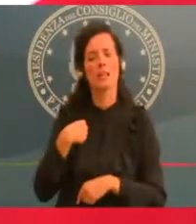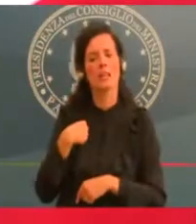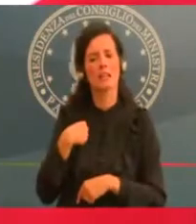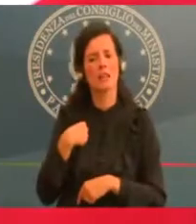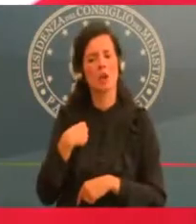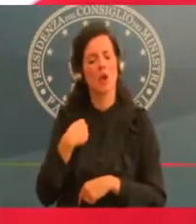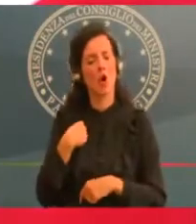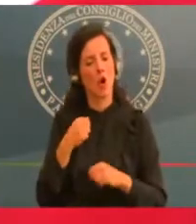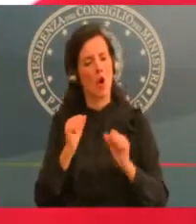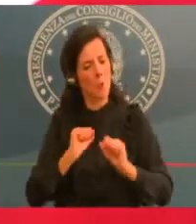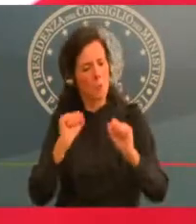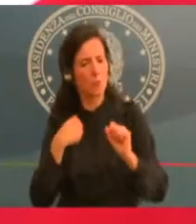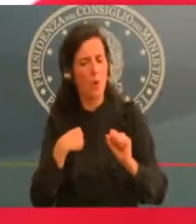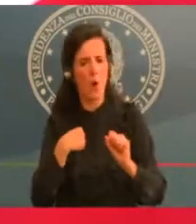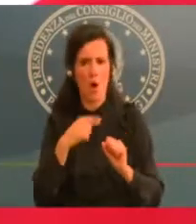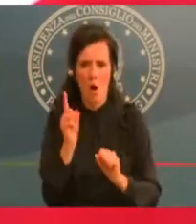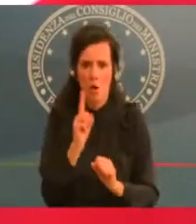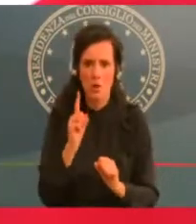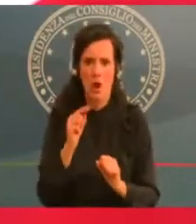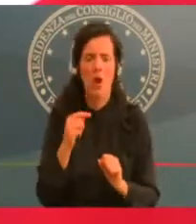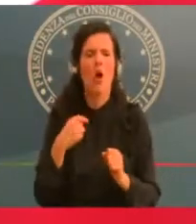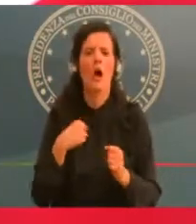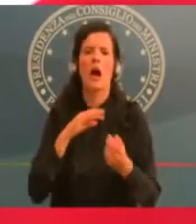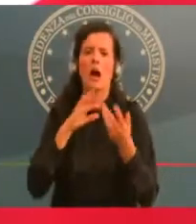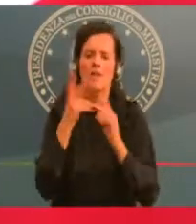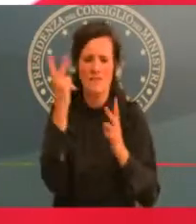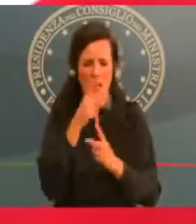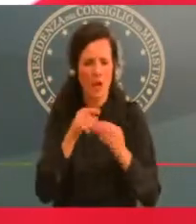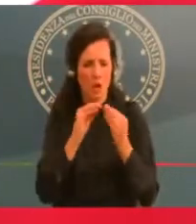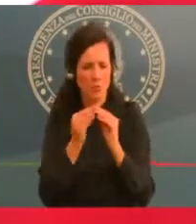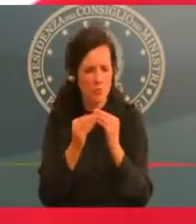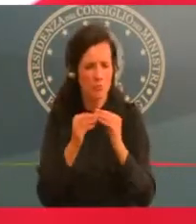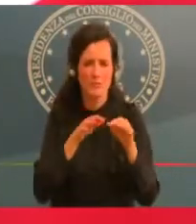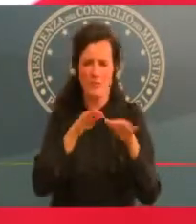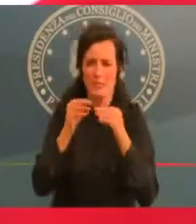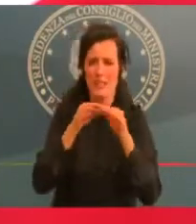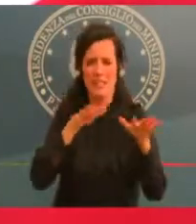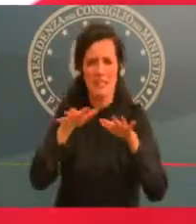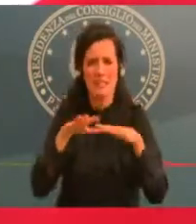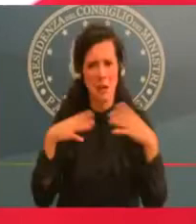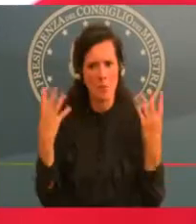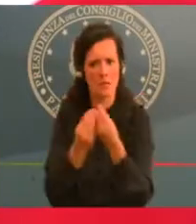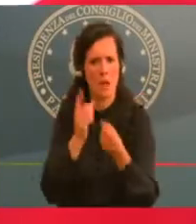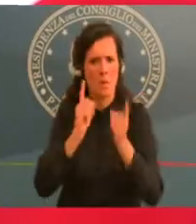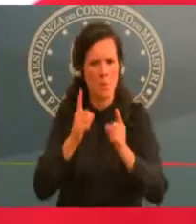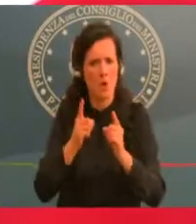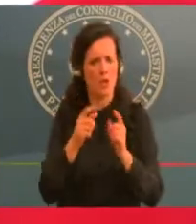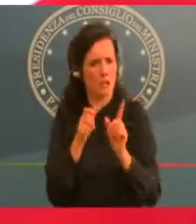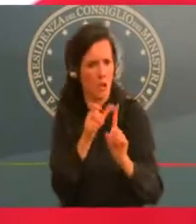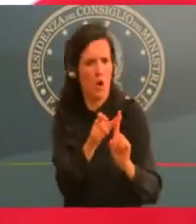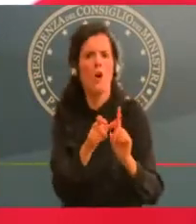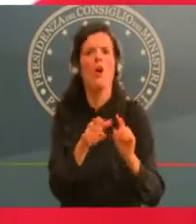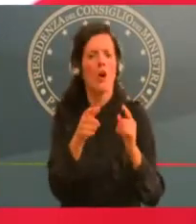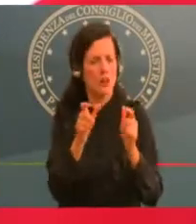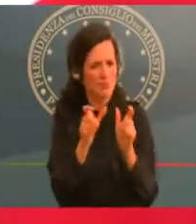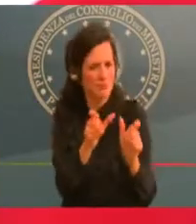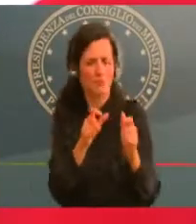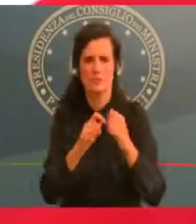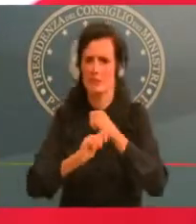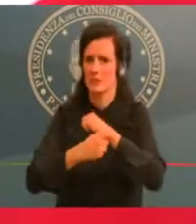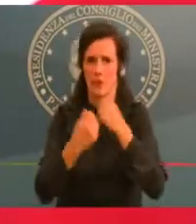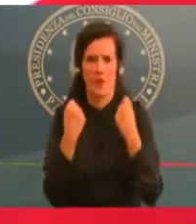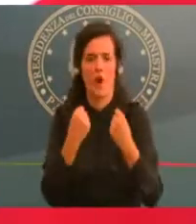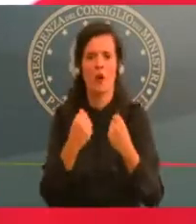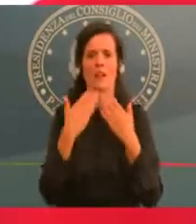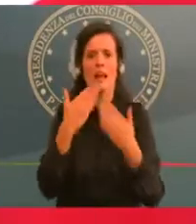con questo DPCM, laddove abbiamo costruito questo regime tripartito di misure. Una volta